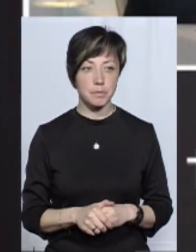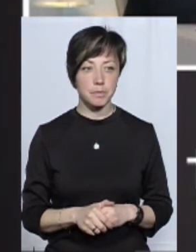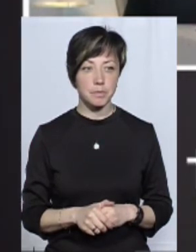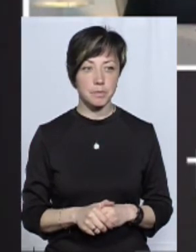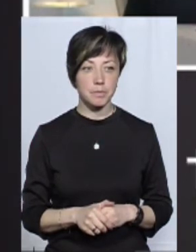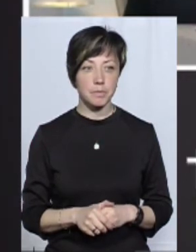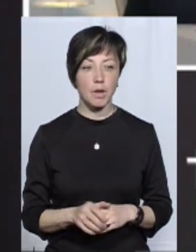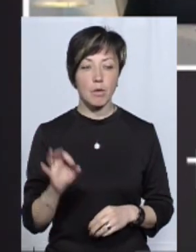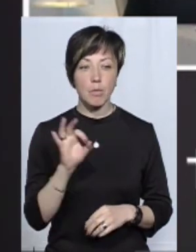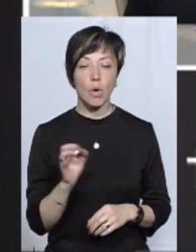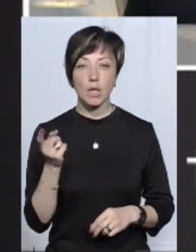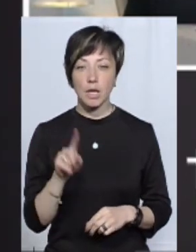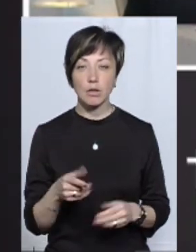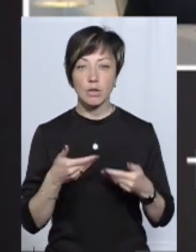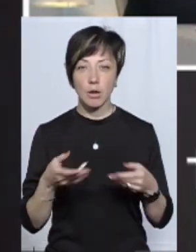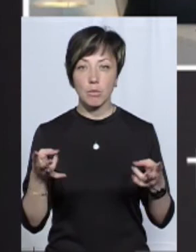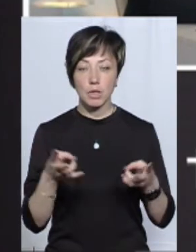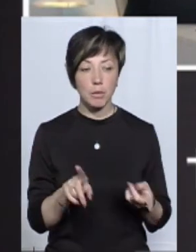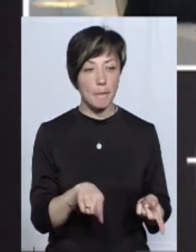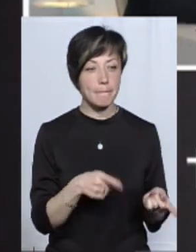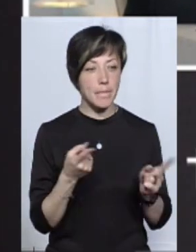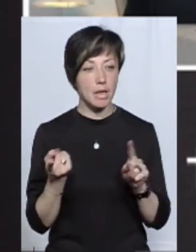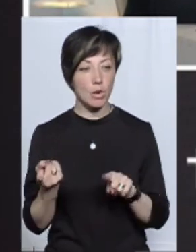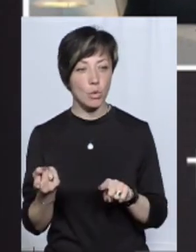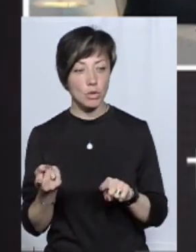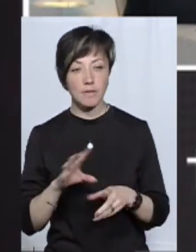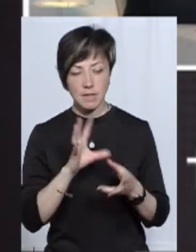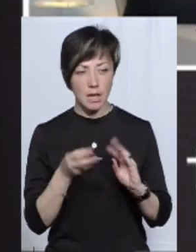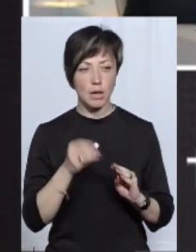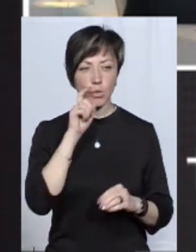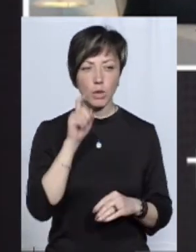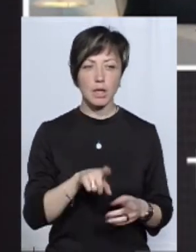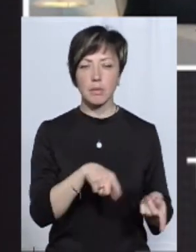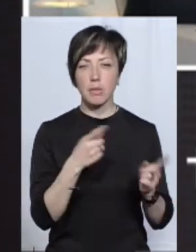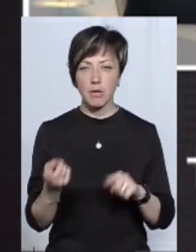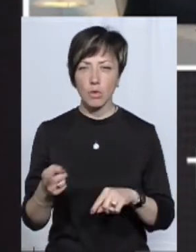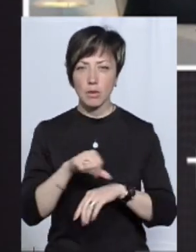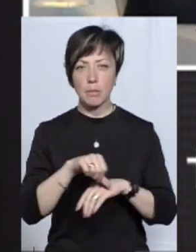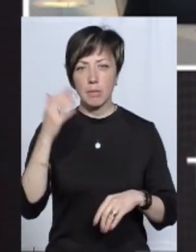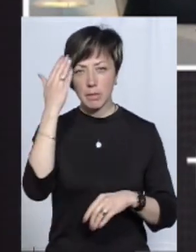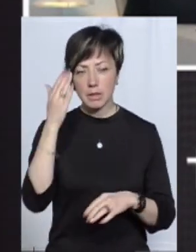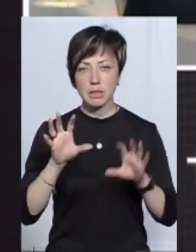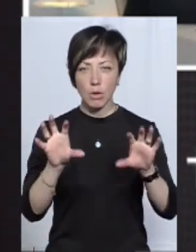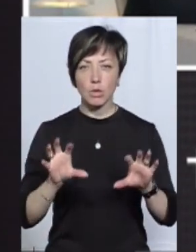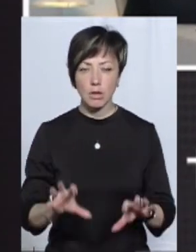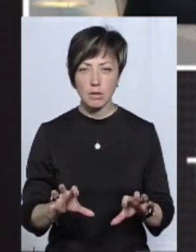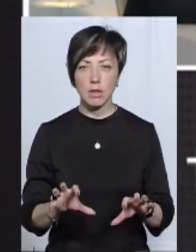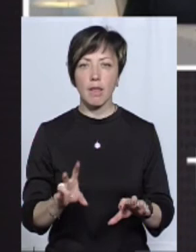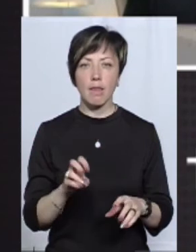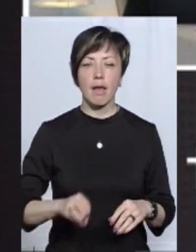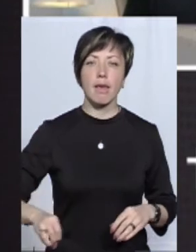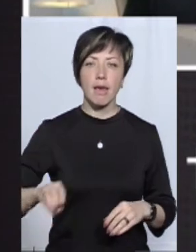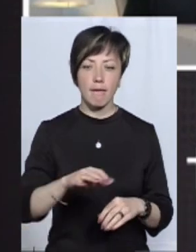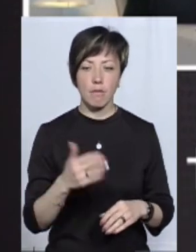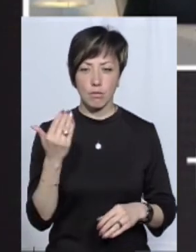Мова йде про те, що нам потрібно переходити, безумовно, взагалі в Україні, переводити митне законодавство і митний кодекс на